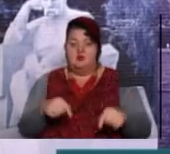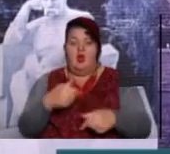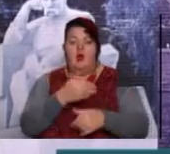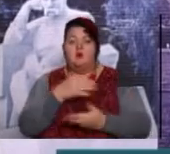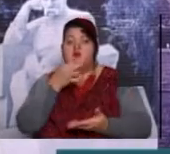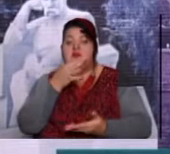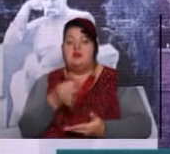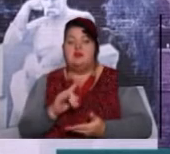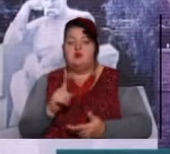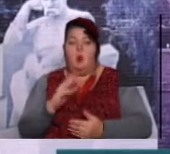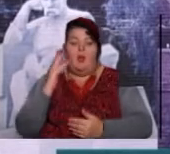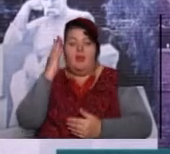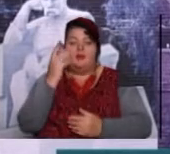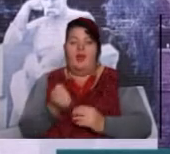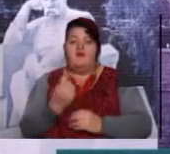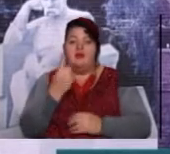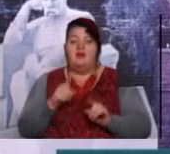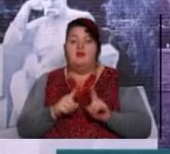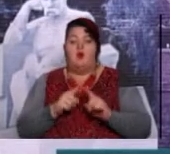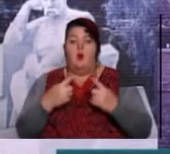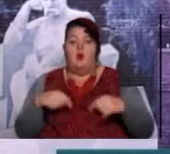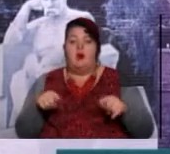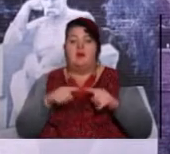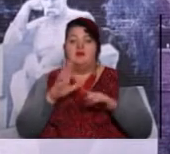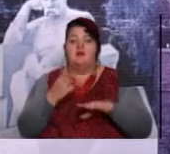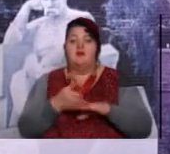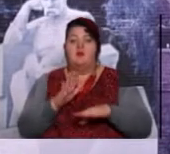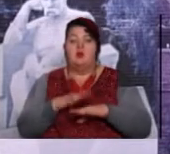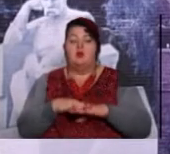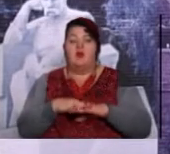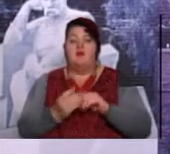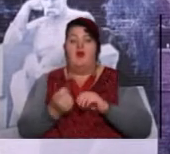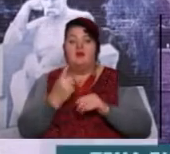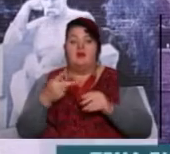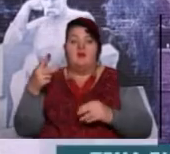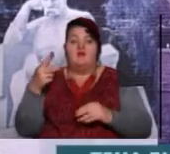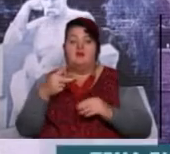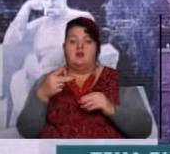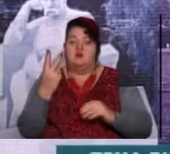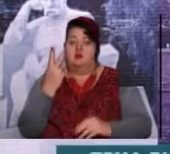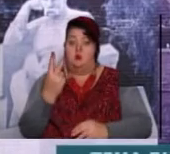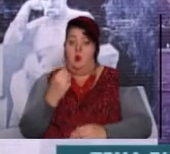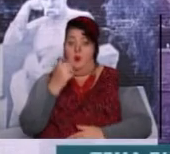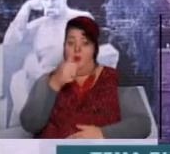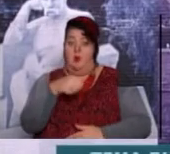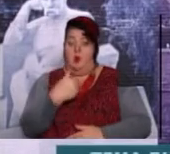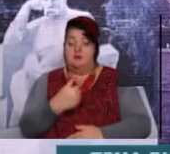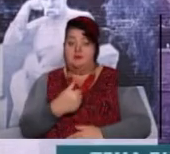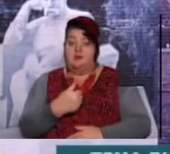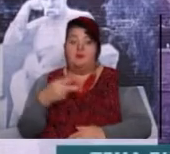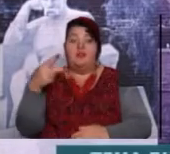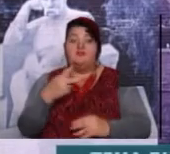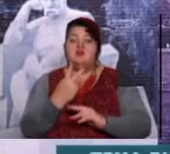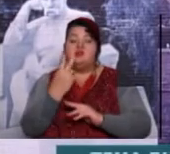хочу сказати, що ідея виникнення такої організації в Полтаві виникла ще в 2002 році. В